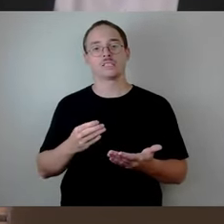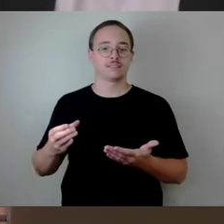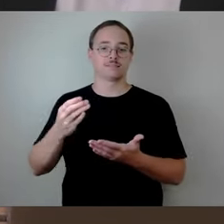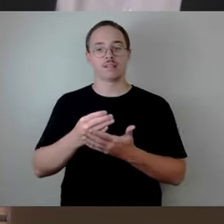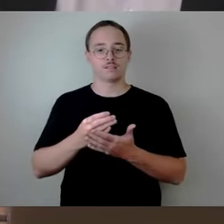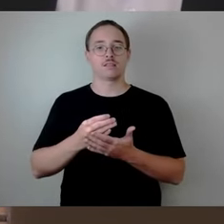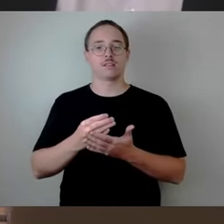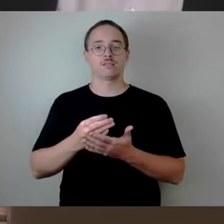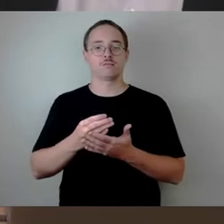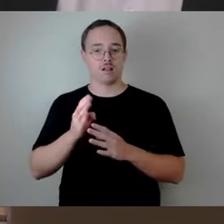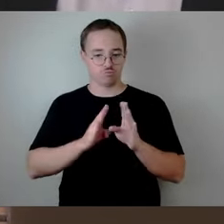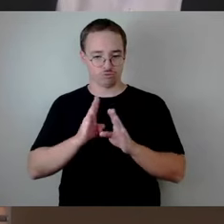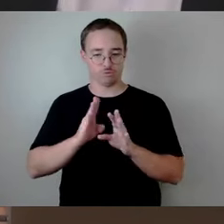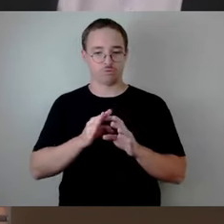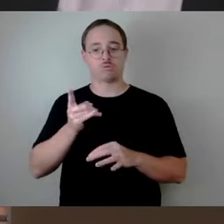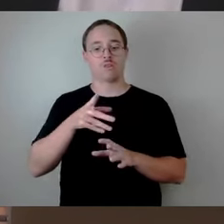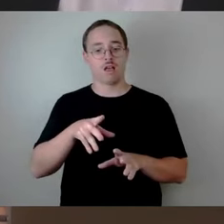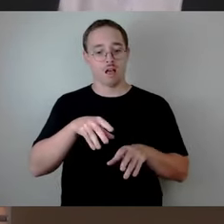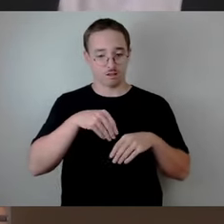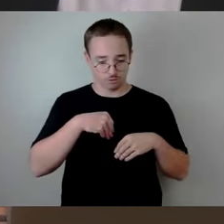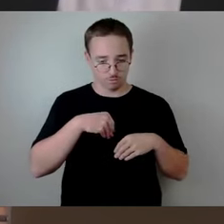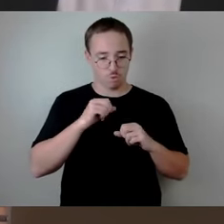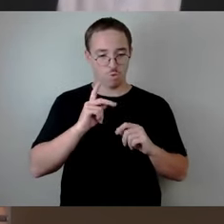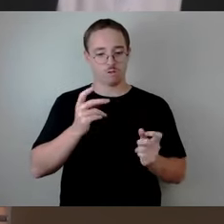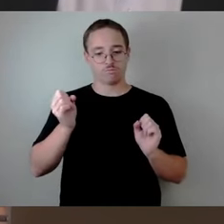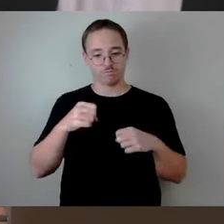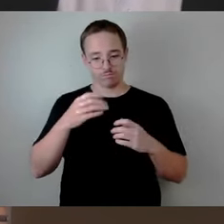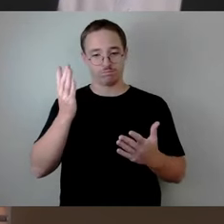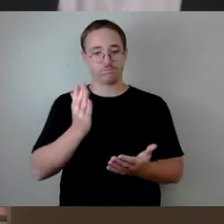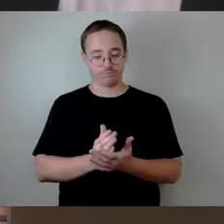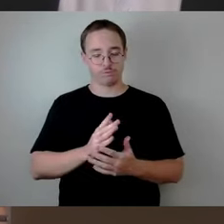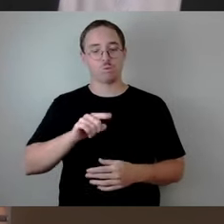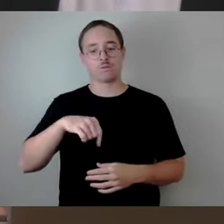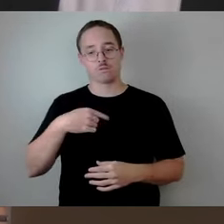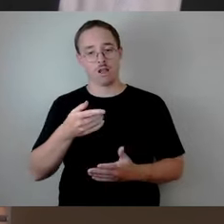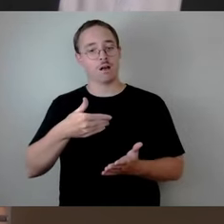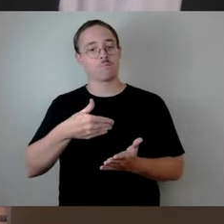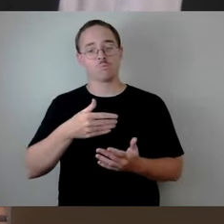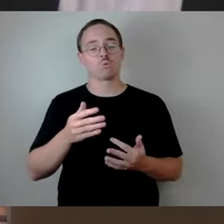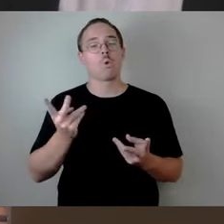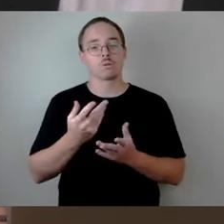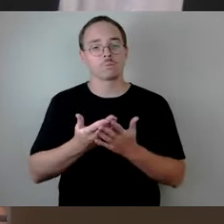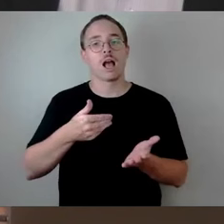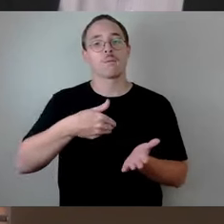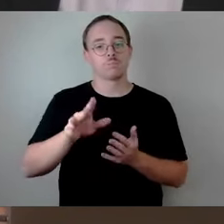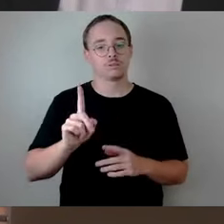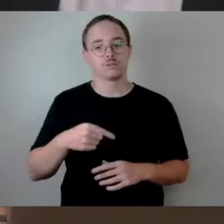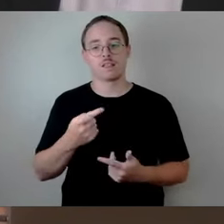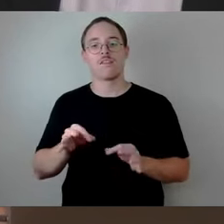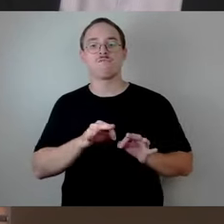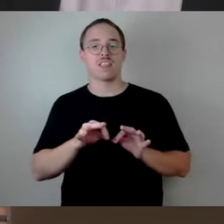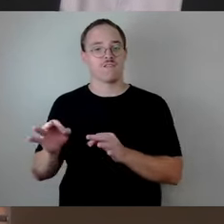ist es so beschlossen. Ansonsten würden wir über den federführenden Ausschussbericht abstimmen. Wer dem Ausschussbericht